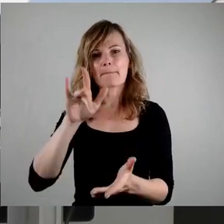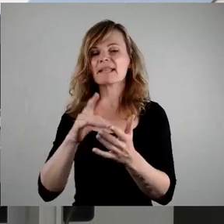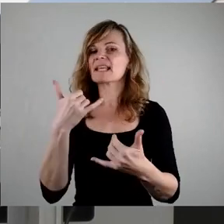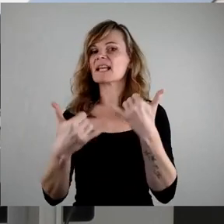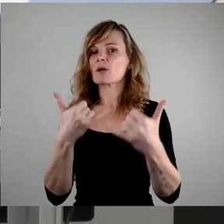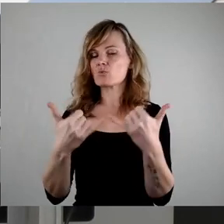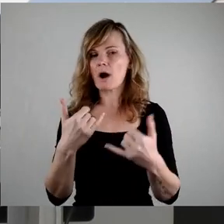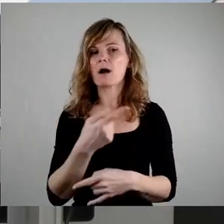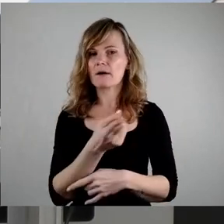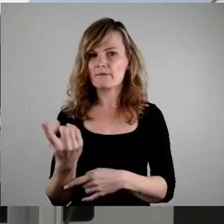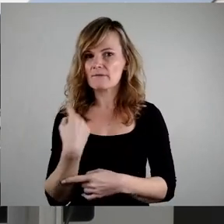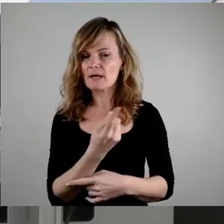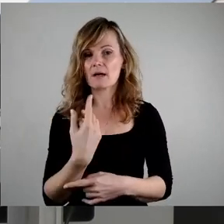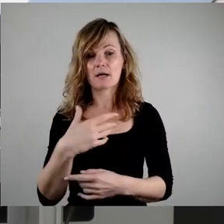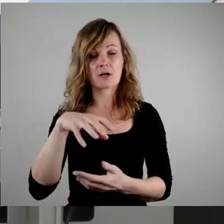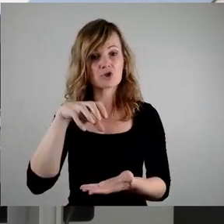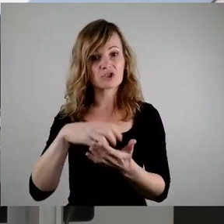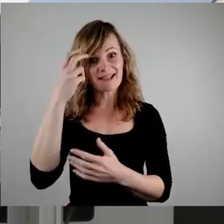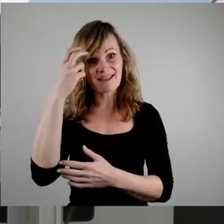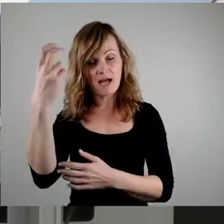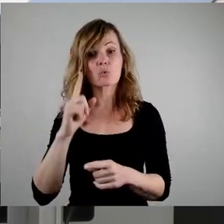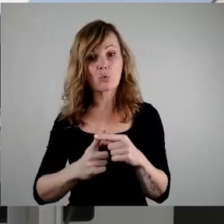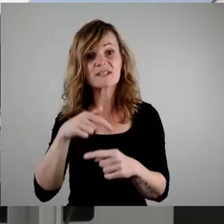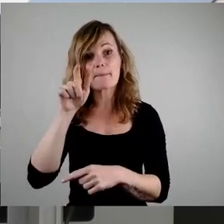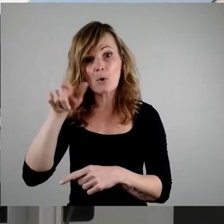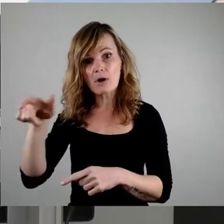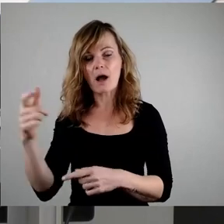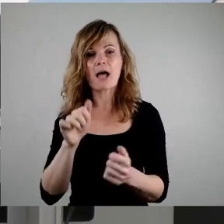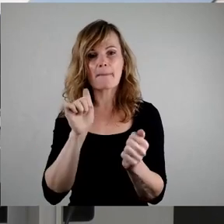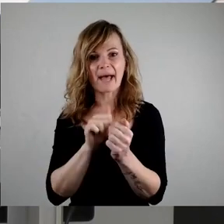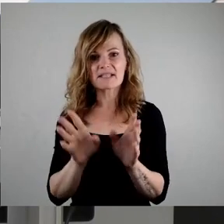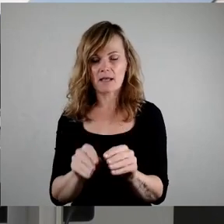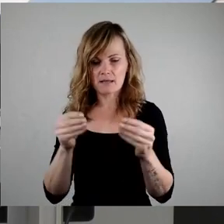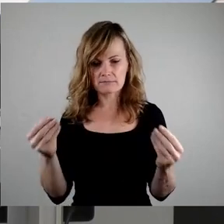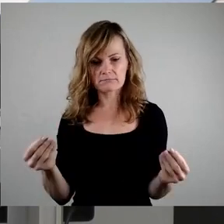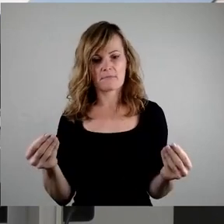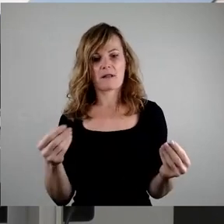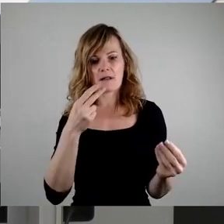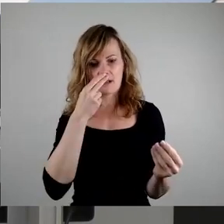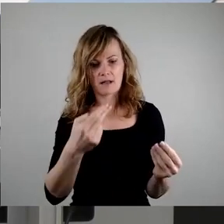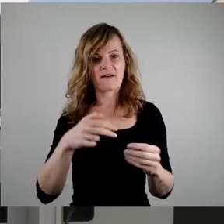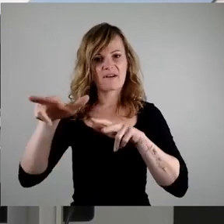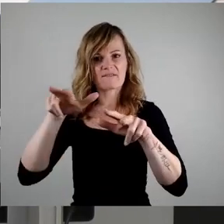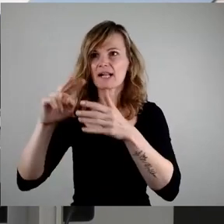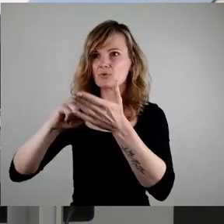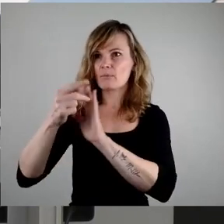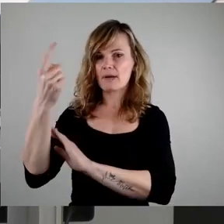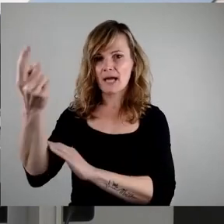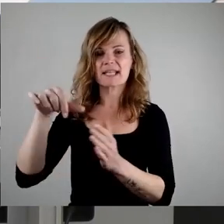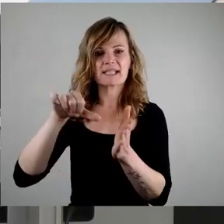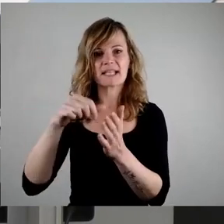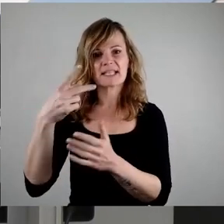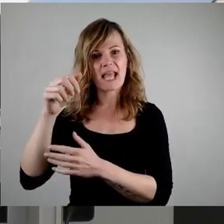ebenso wie wir Stadträte, aus der Presse von den Plänen der Verwaltung zur Anmietung der Cityherberge